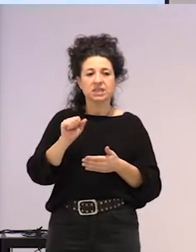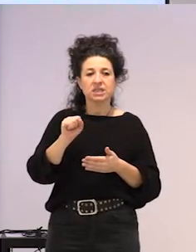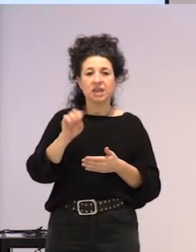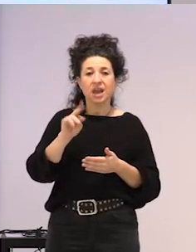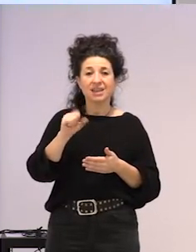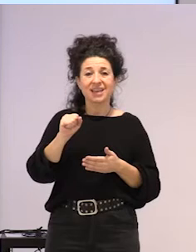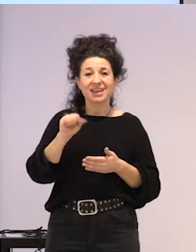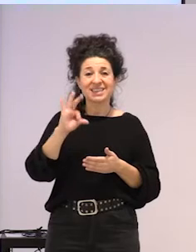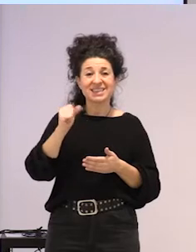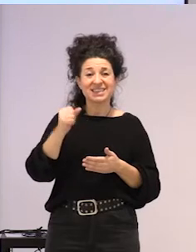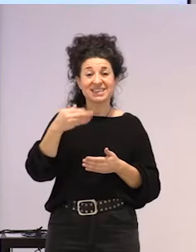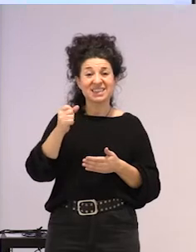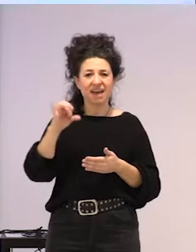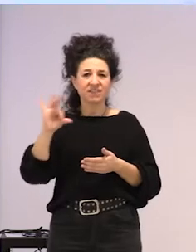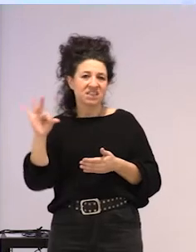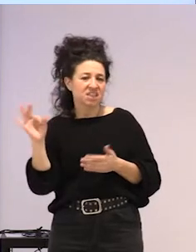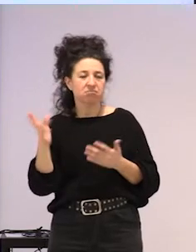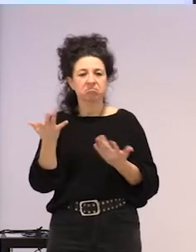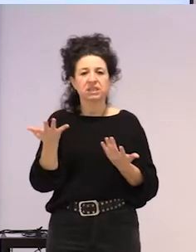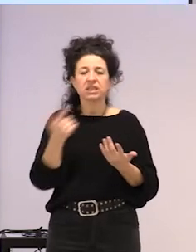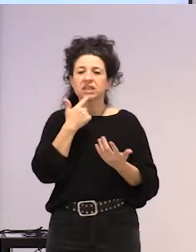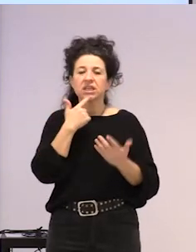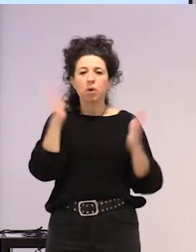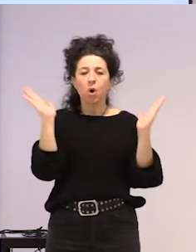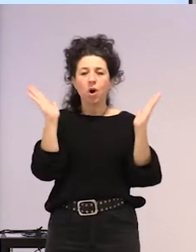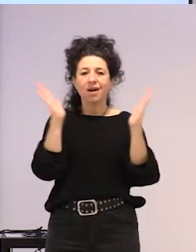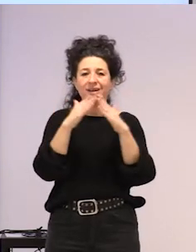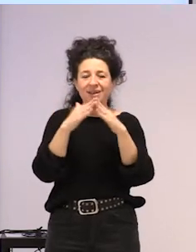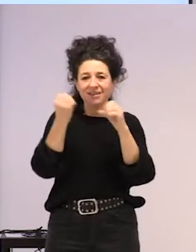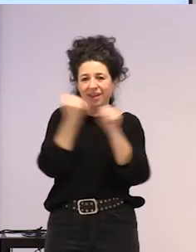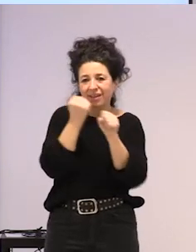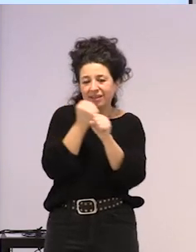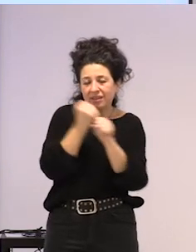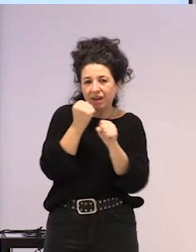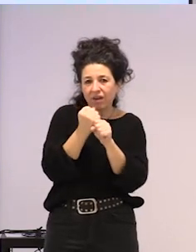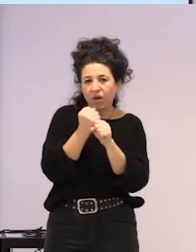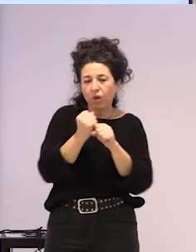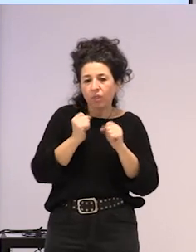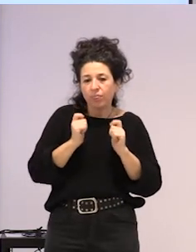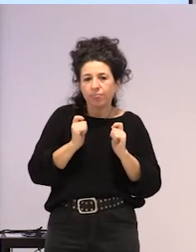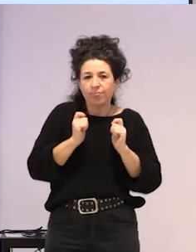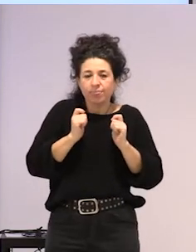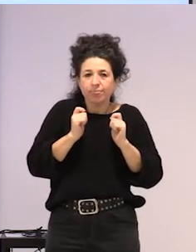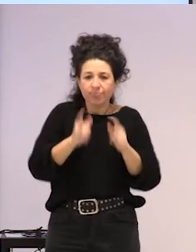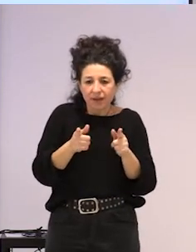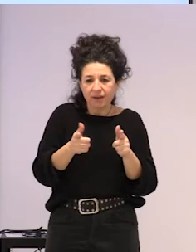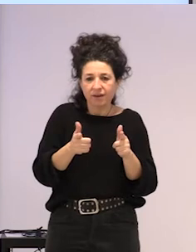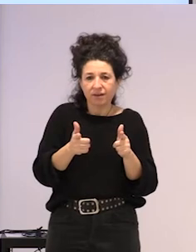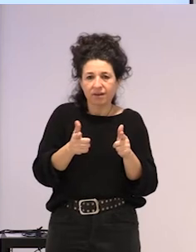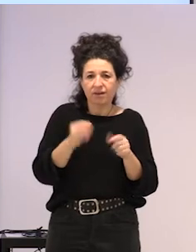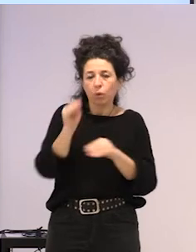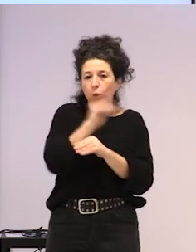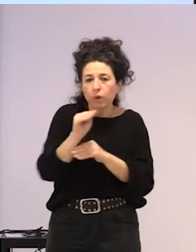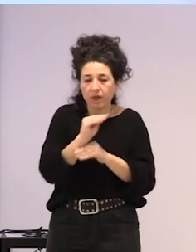askenean, etxeko lanak direla zaintza posible egiten dutenak. Hau da, etxeko lanik gabe, zaintza